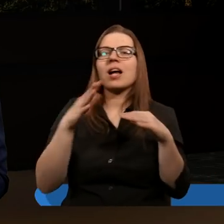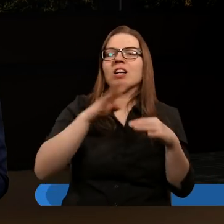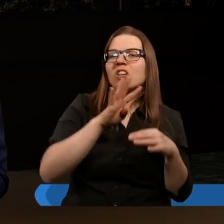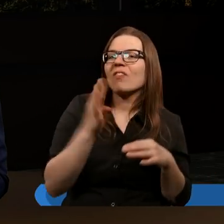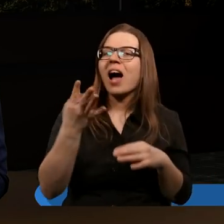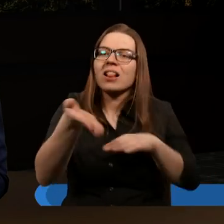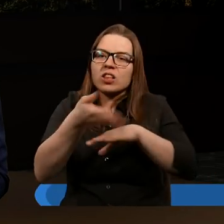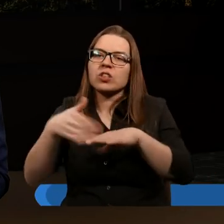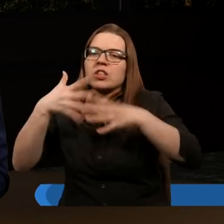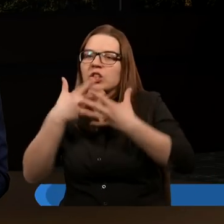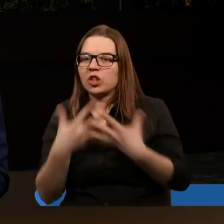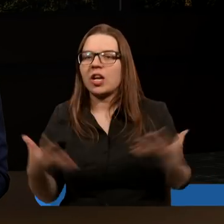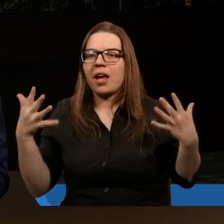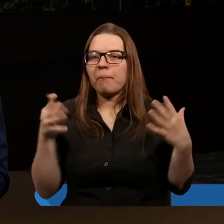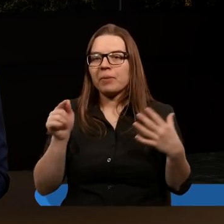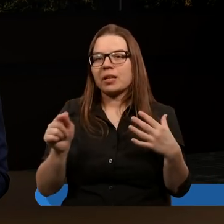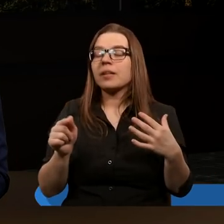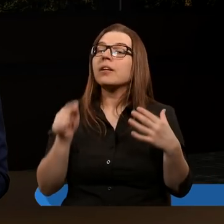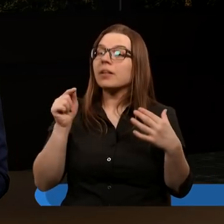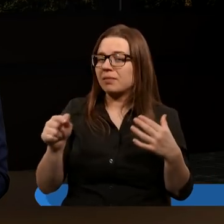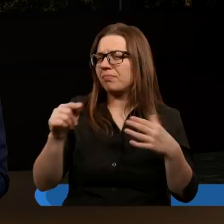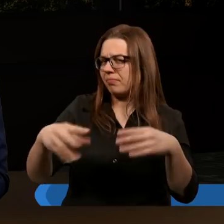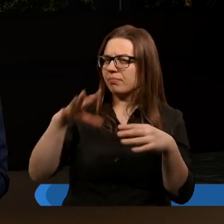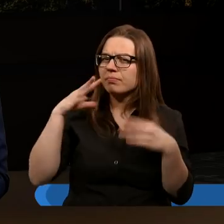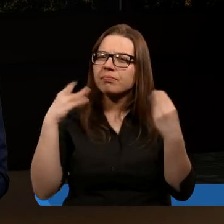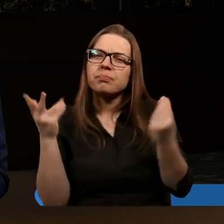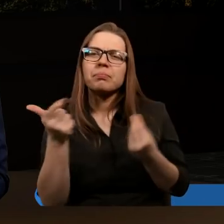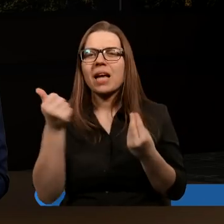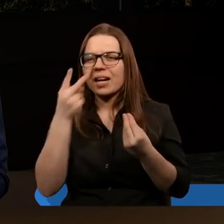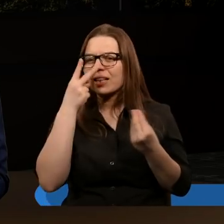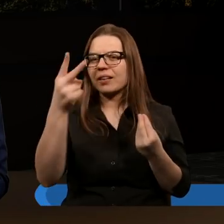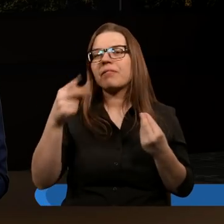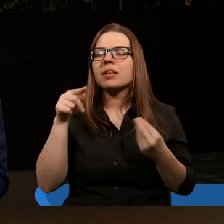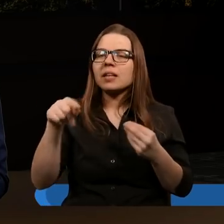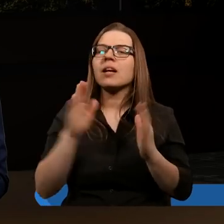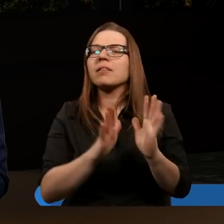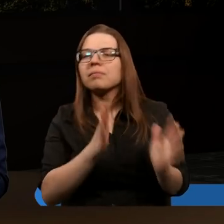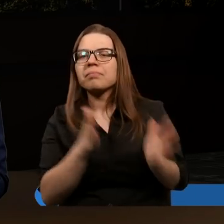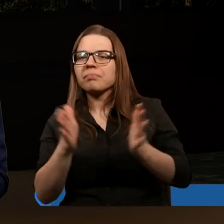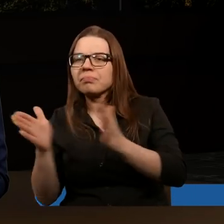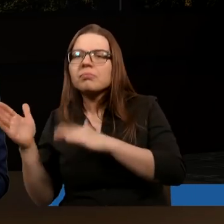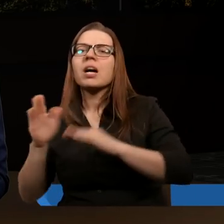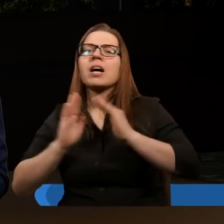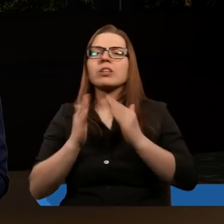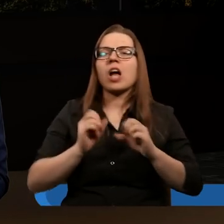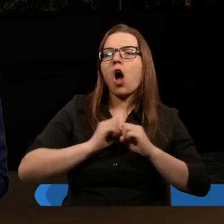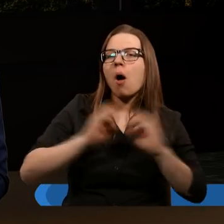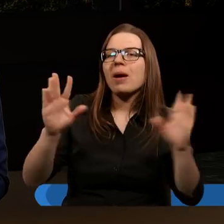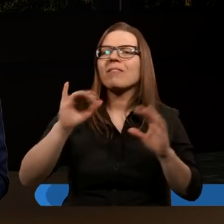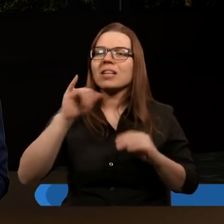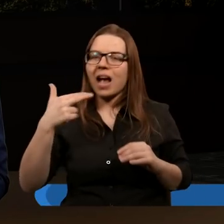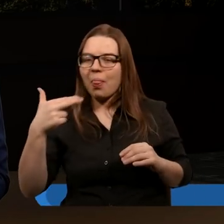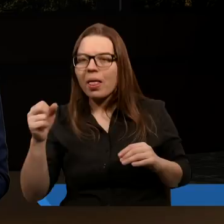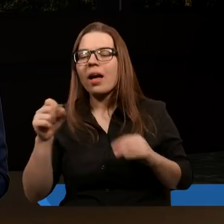częścią ziemi. To pięknie widać potem w kolejnych rozdziałach Księgi Objawienia wizji